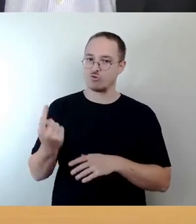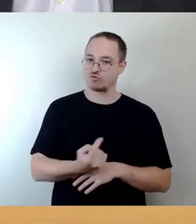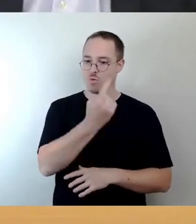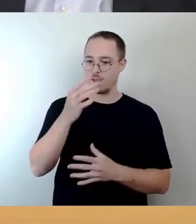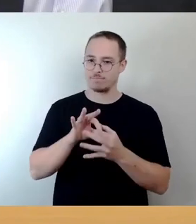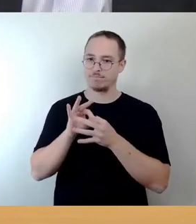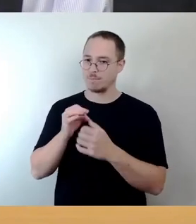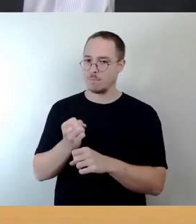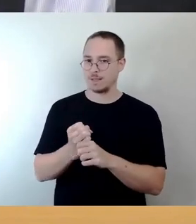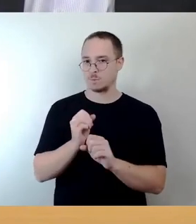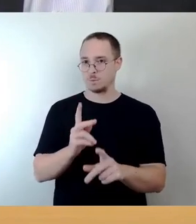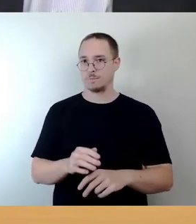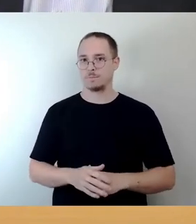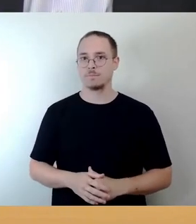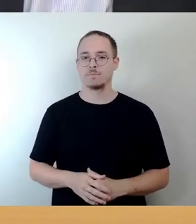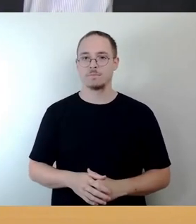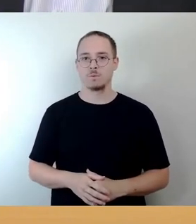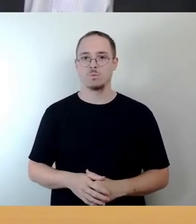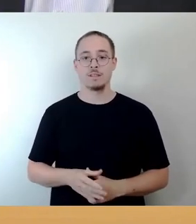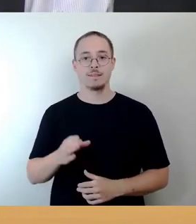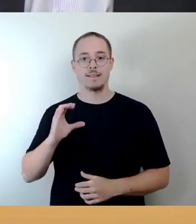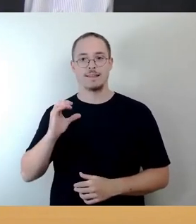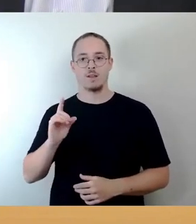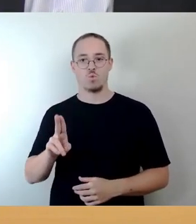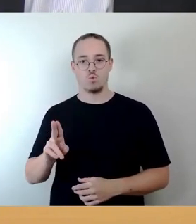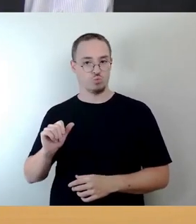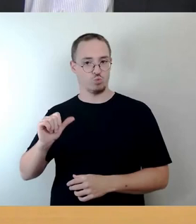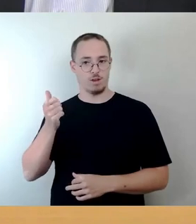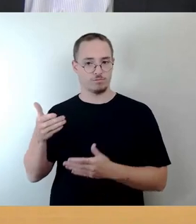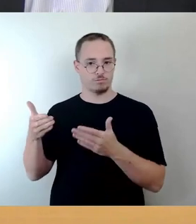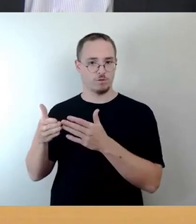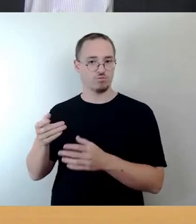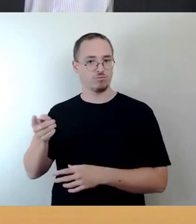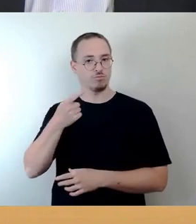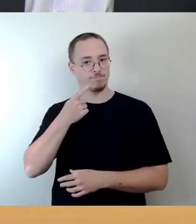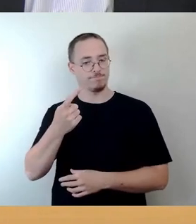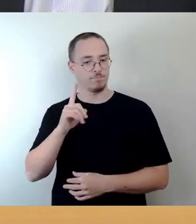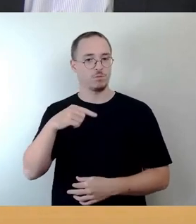SPD-Fraktion bereit erhalten als zweite Rednerin oder Redner. Bitte schön.